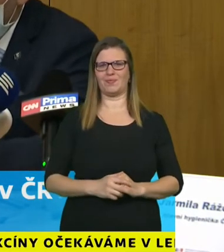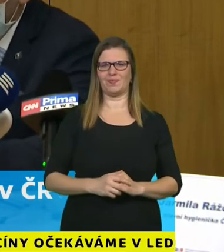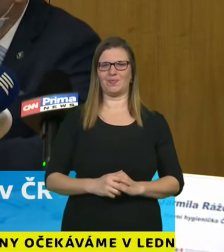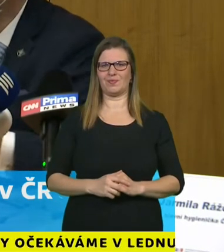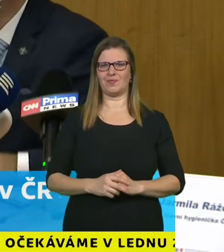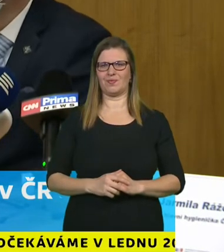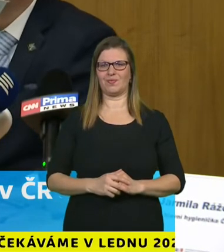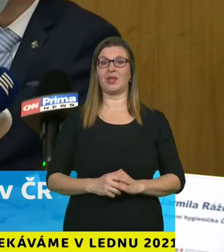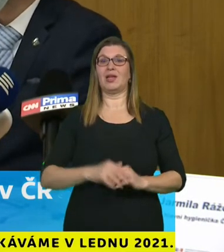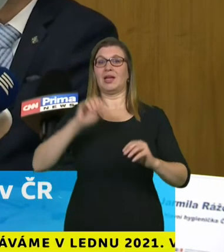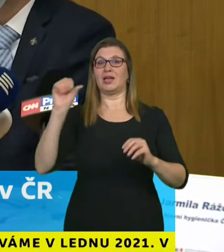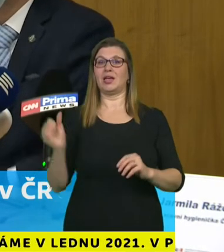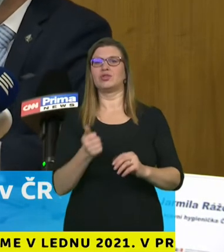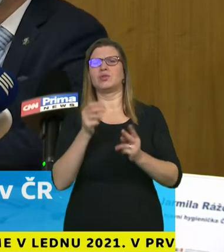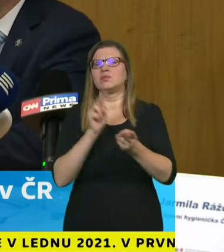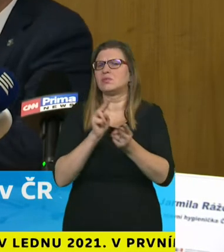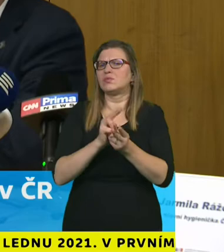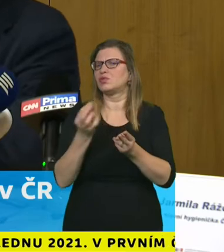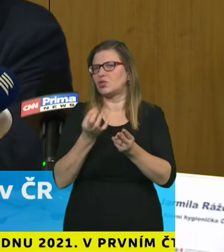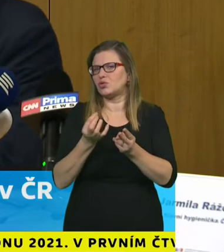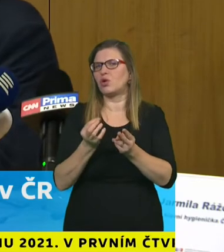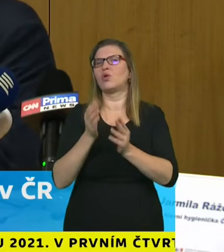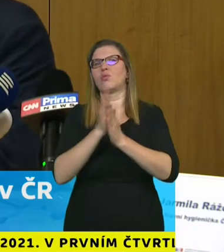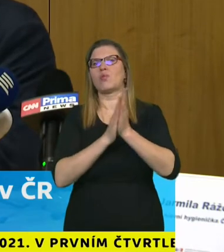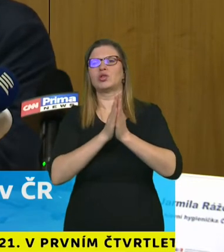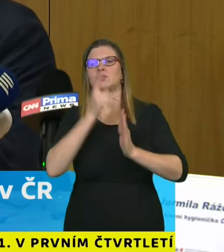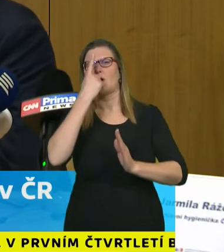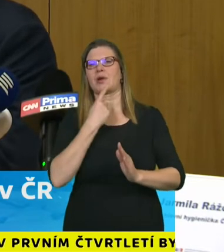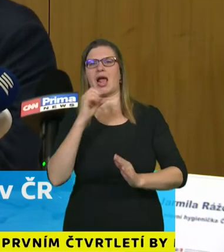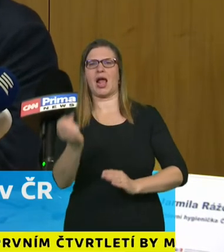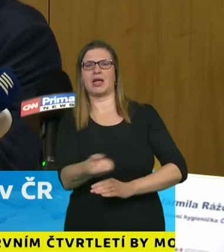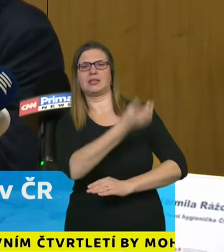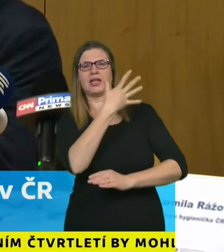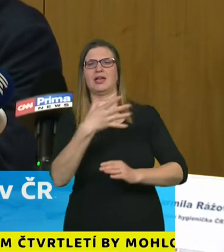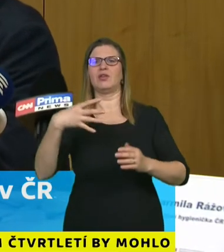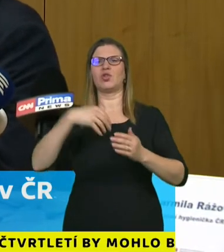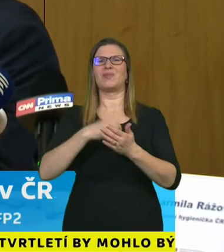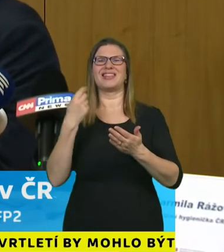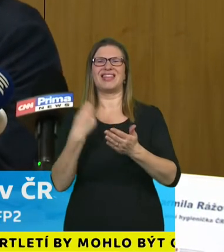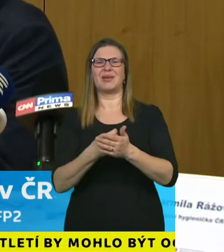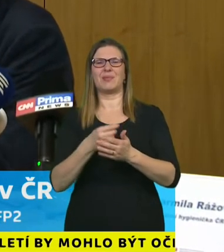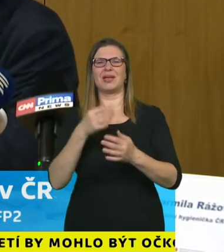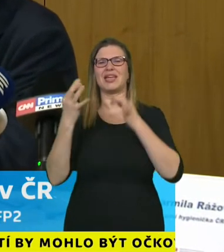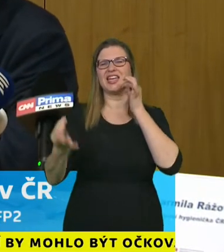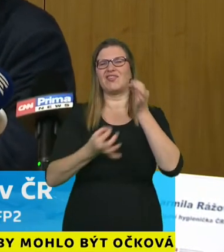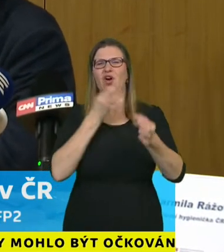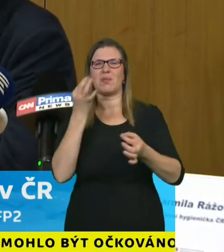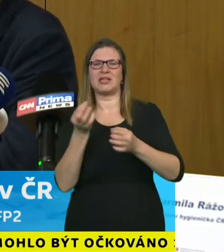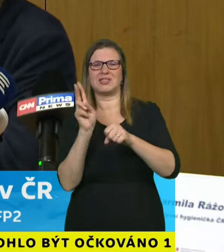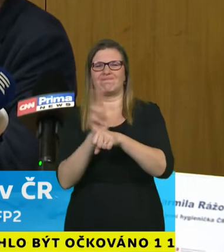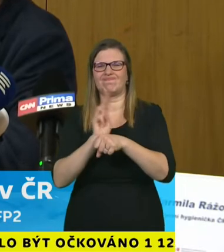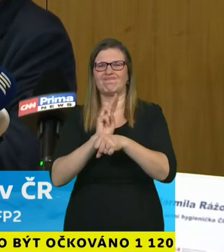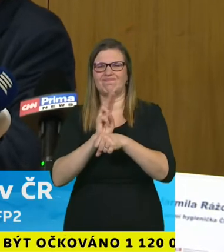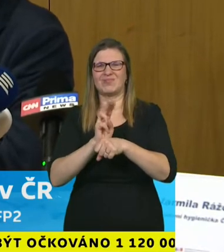tedy ještě drobnosti poprosím o obrázek o dezinformační o jedné z mnoha dezinformací